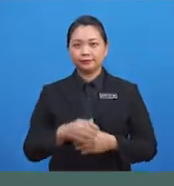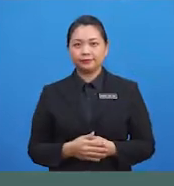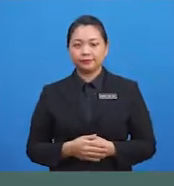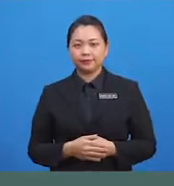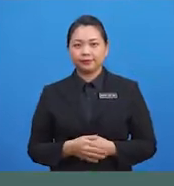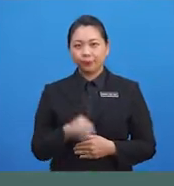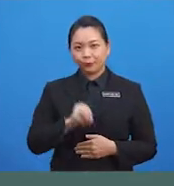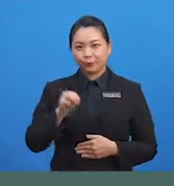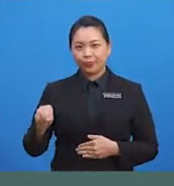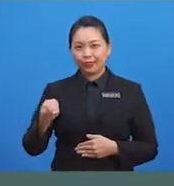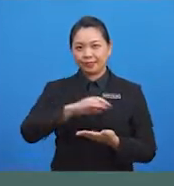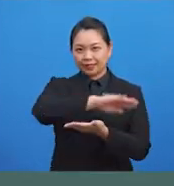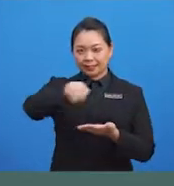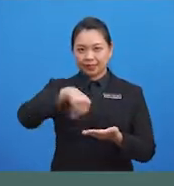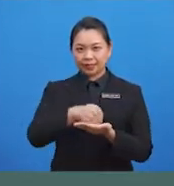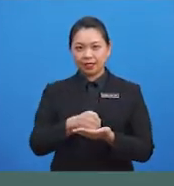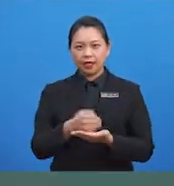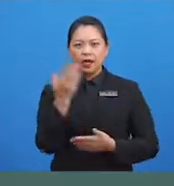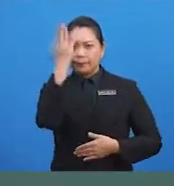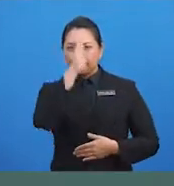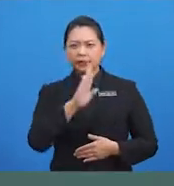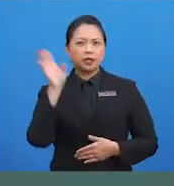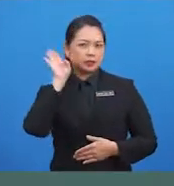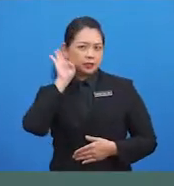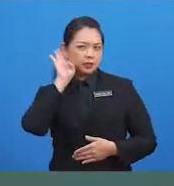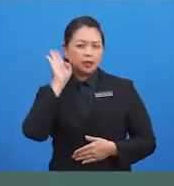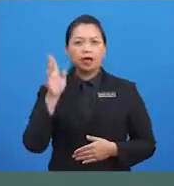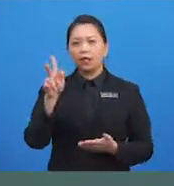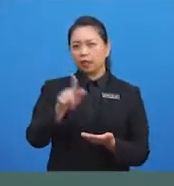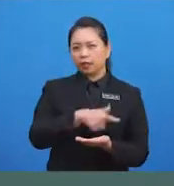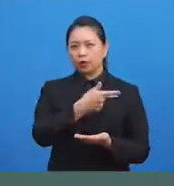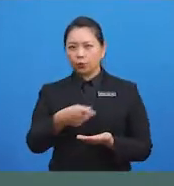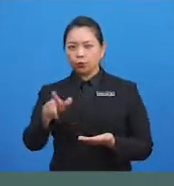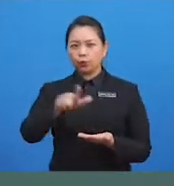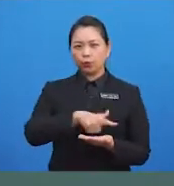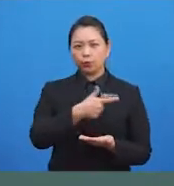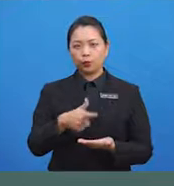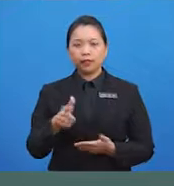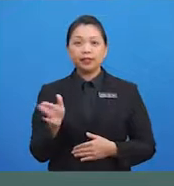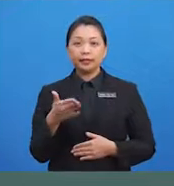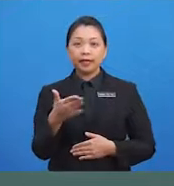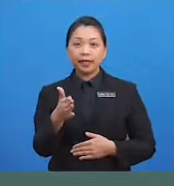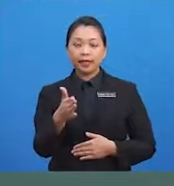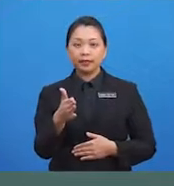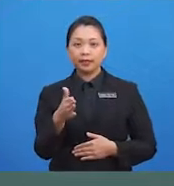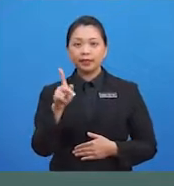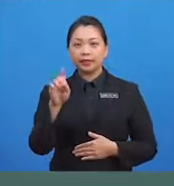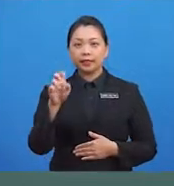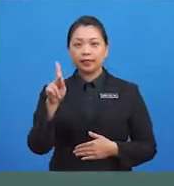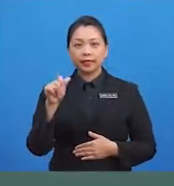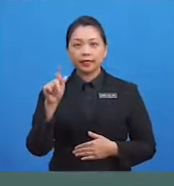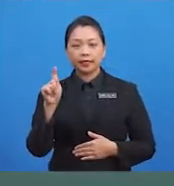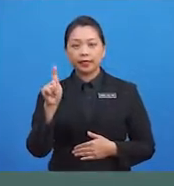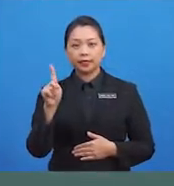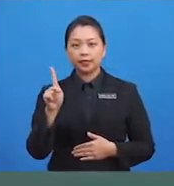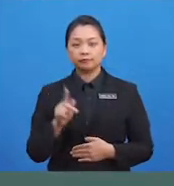Murid sekalian, pernah dengar tak lagu kanak-kanak ikan kekek mak iloi